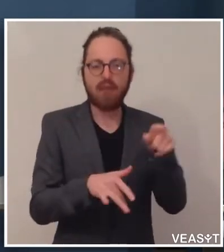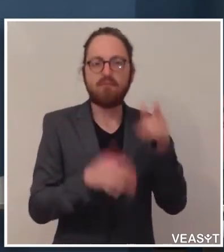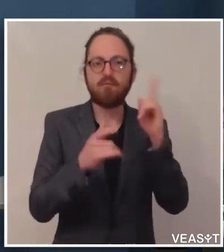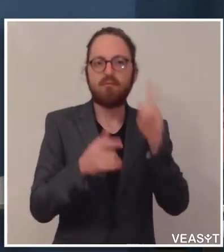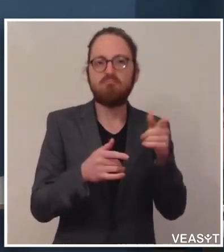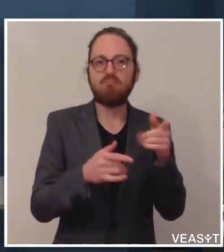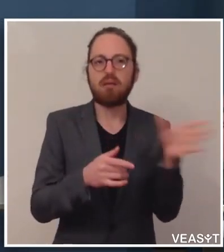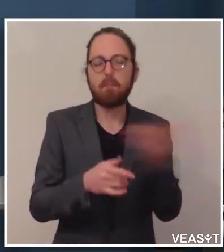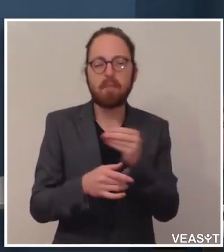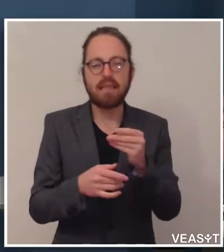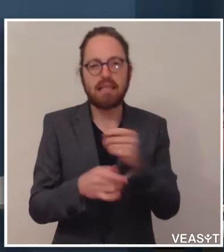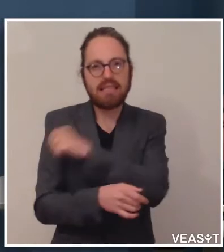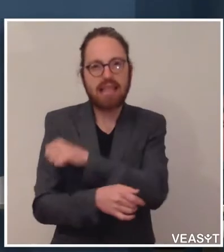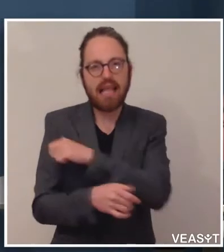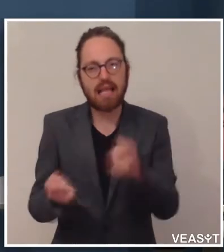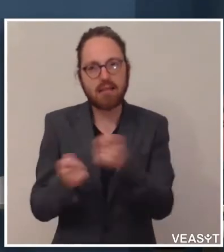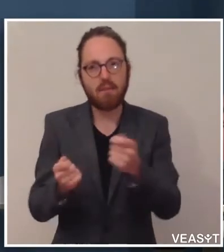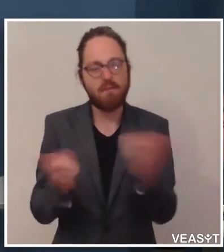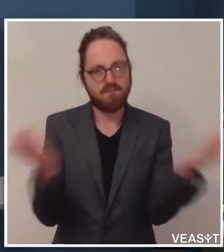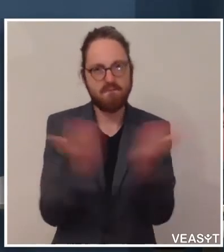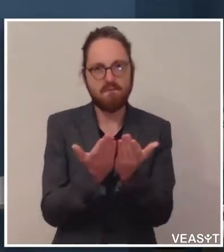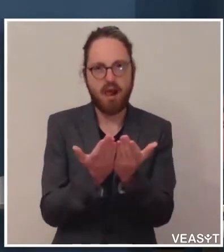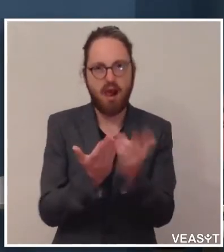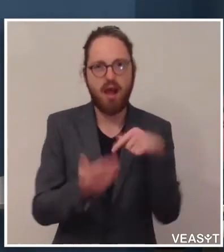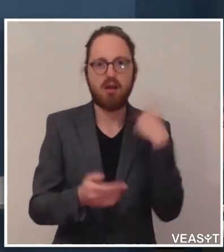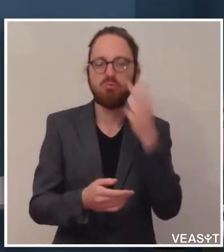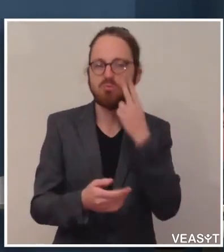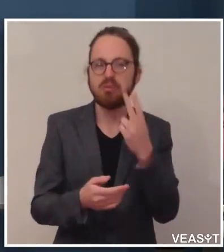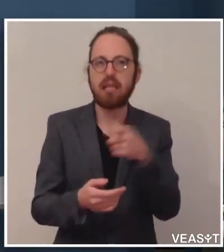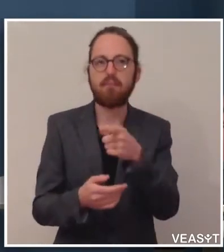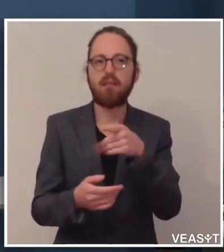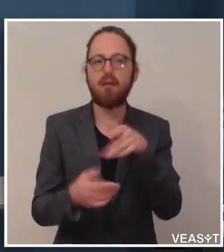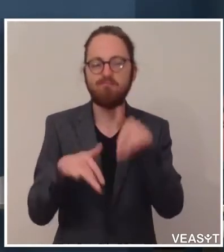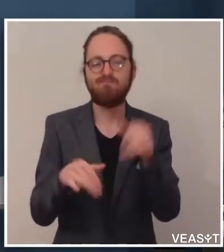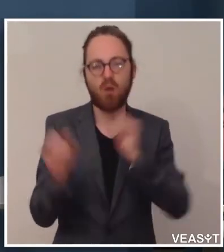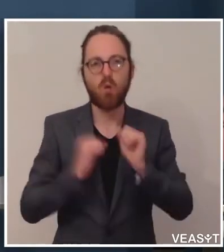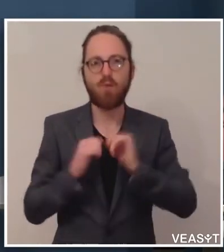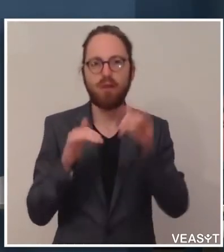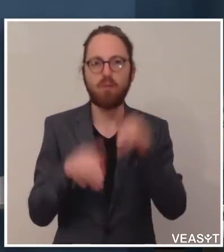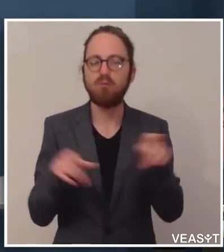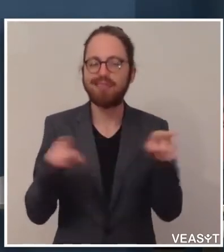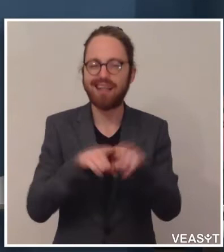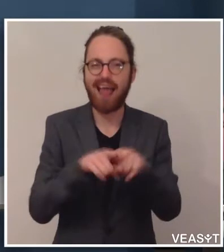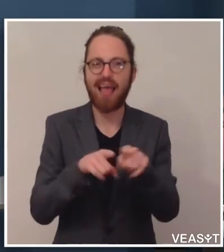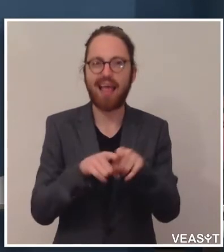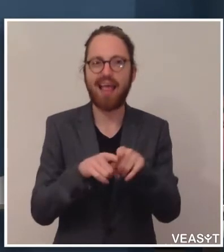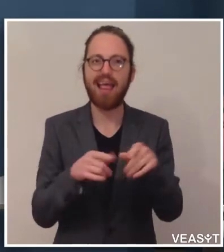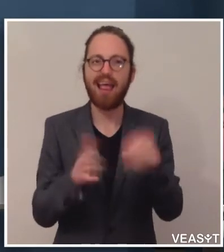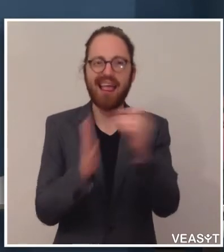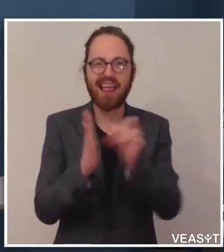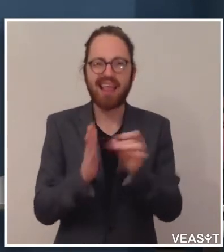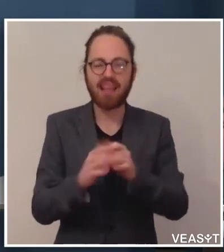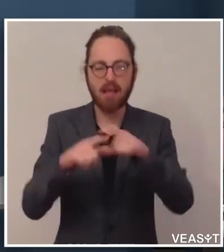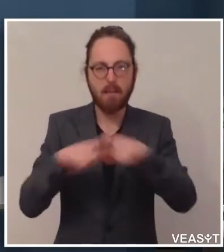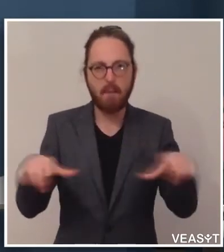Sanitätsbetrieb abgeglichen werden. Und im Grunde haben wir gesehen, dass es notwendig ist, eine gemeinsame Datenbank aufzubauen, so dass